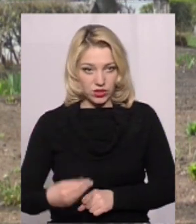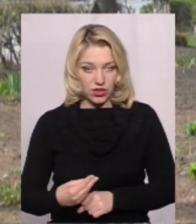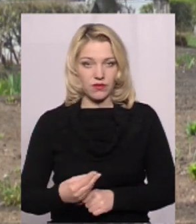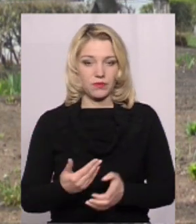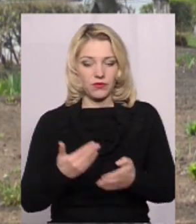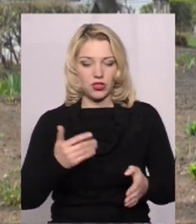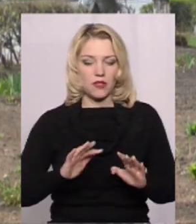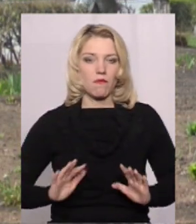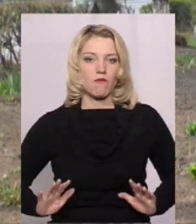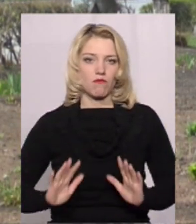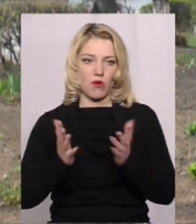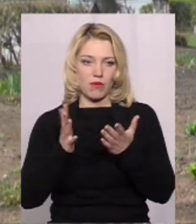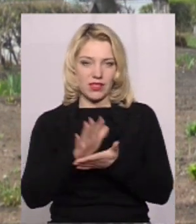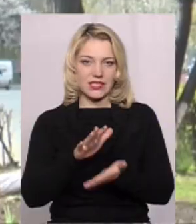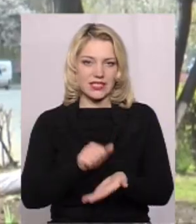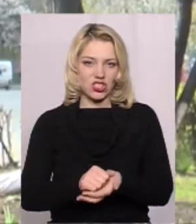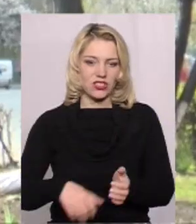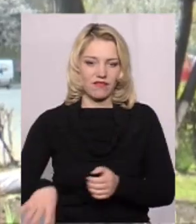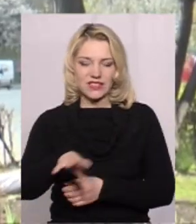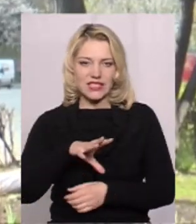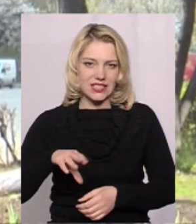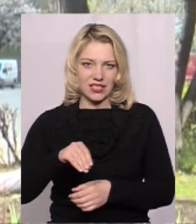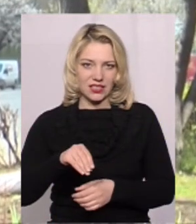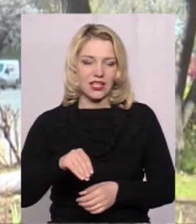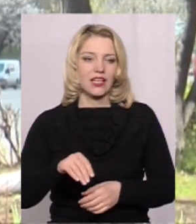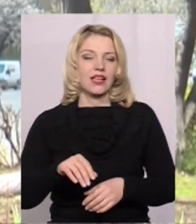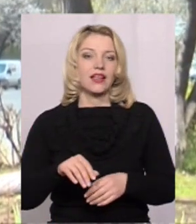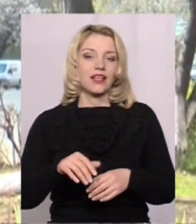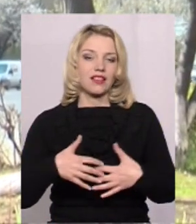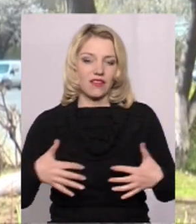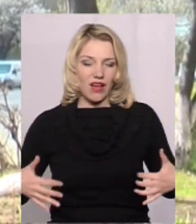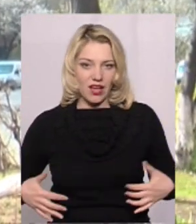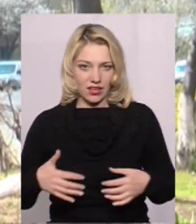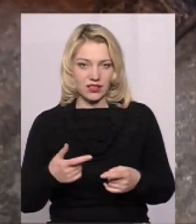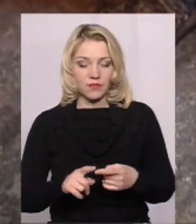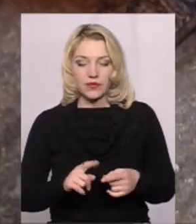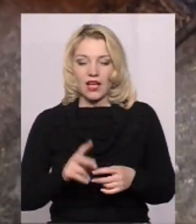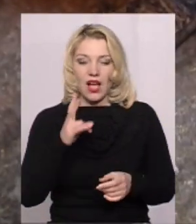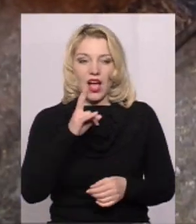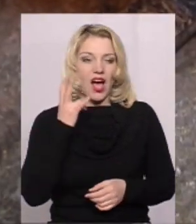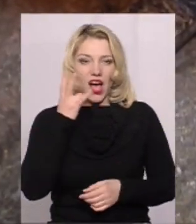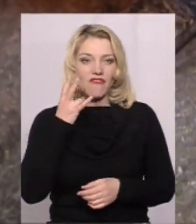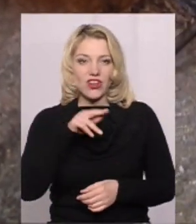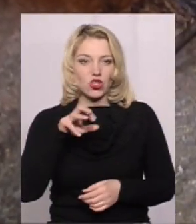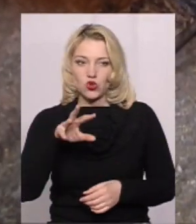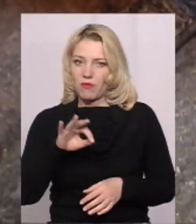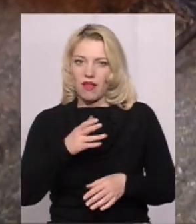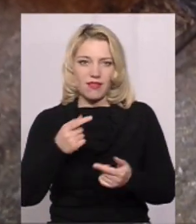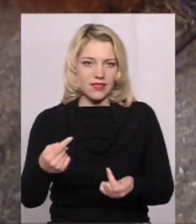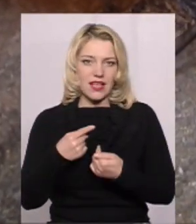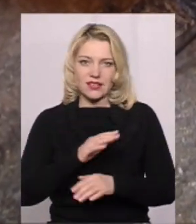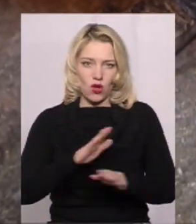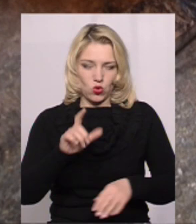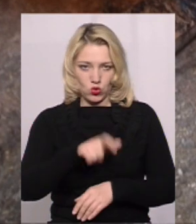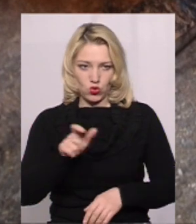моменту знищення всіх тварин Олександр Садовік додає, африканка людям не загроза, нею хворіють лише свині. Останній